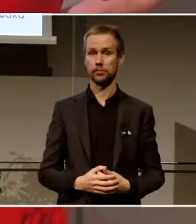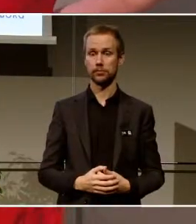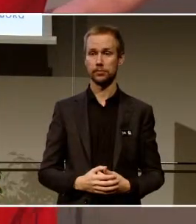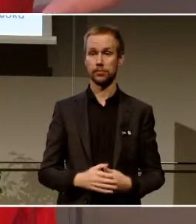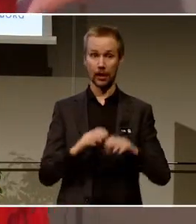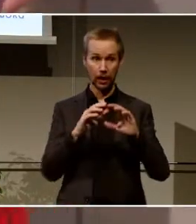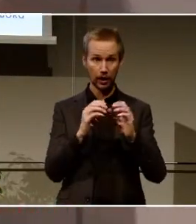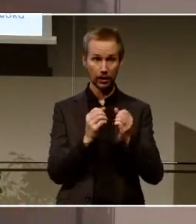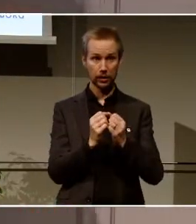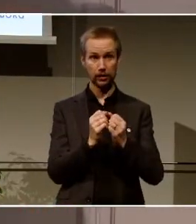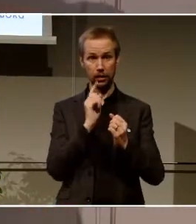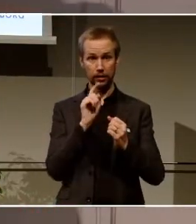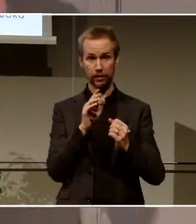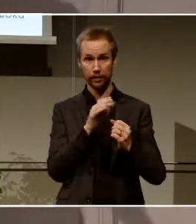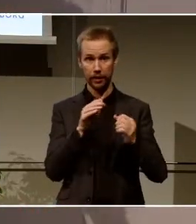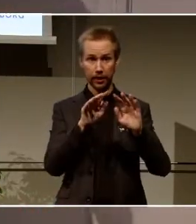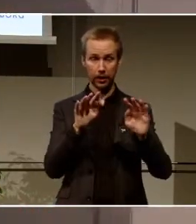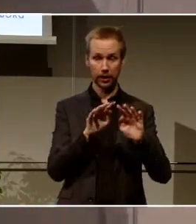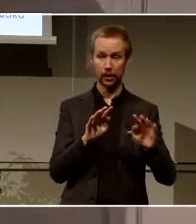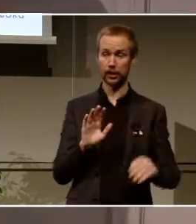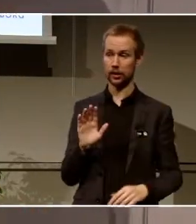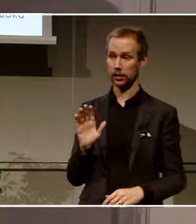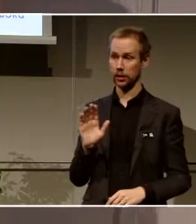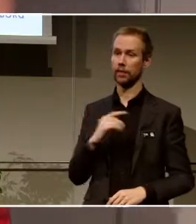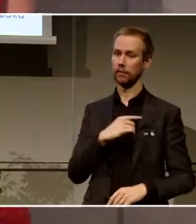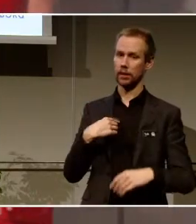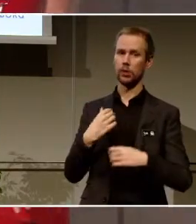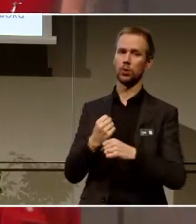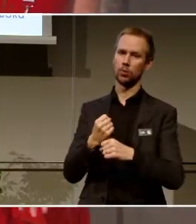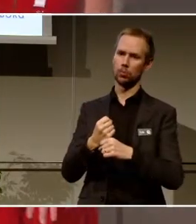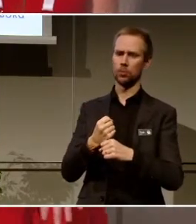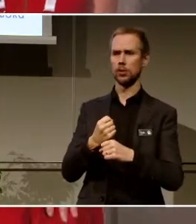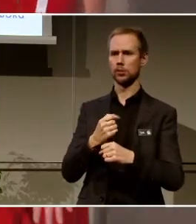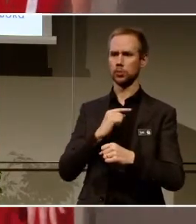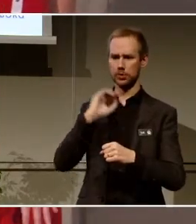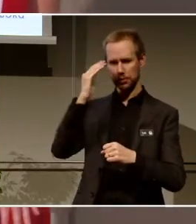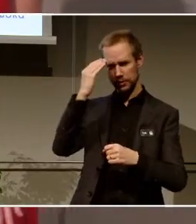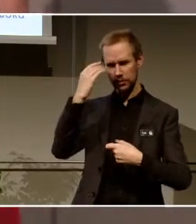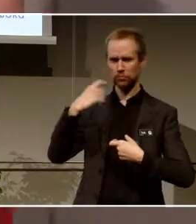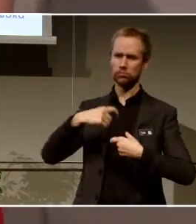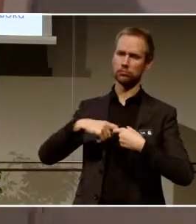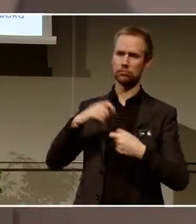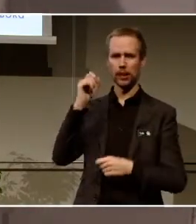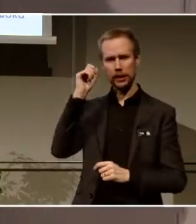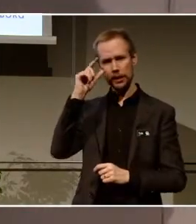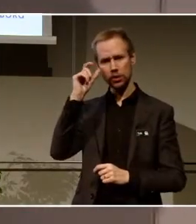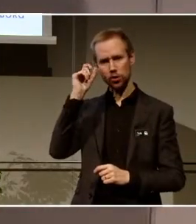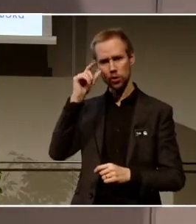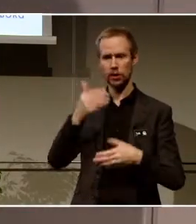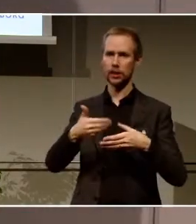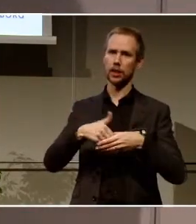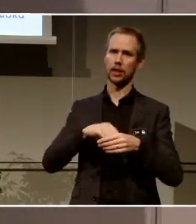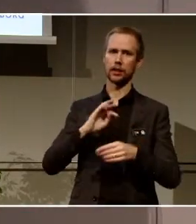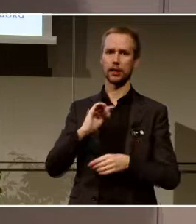det gör det faktiskt inte. Vi arbetar mycket medvetet med digital delaktighet i Helsingborg.